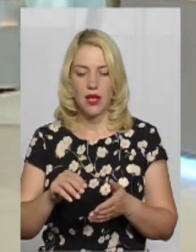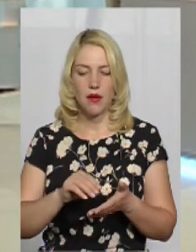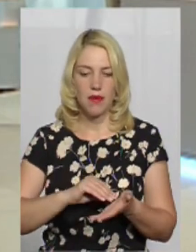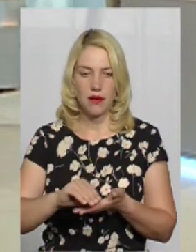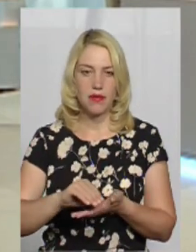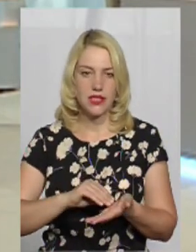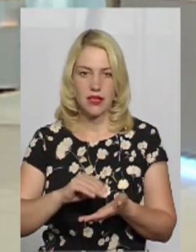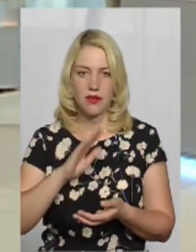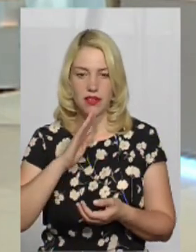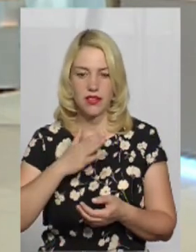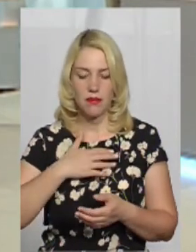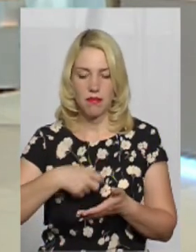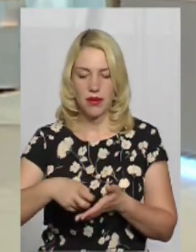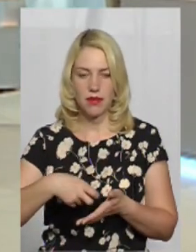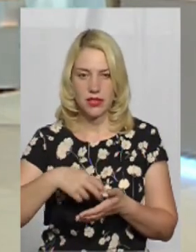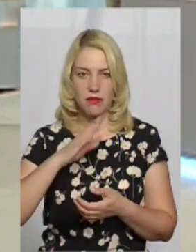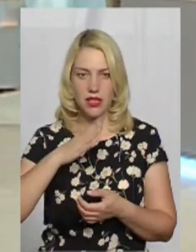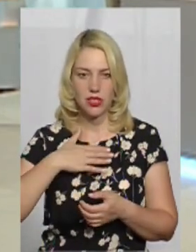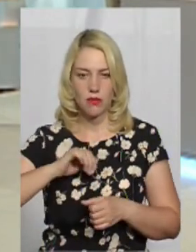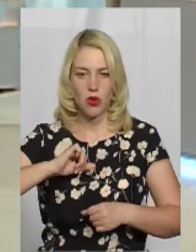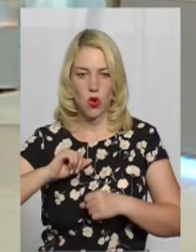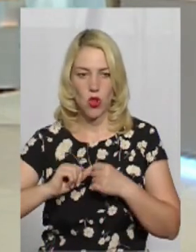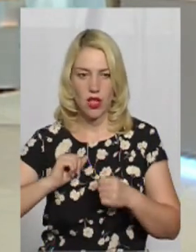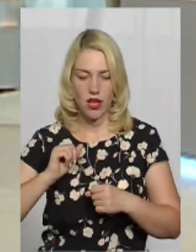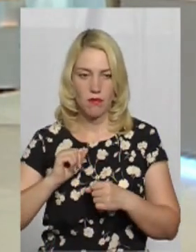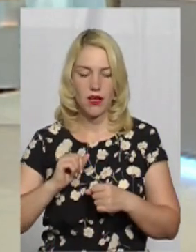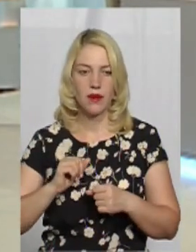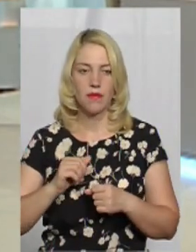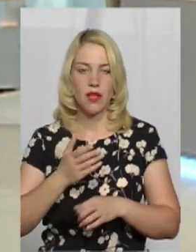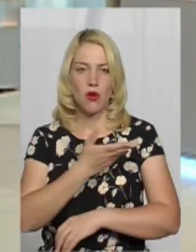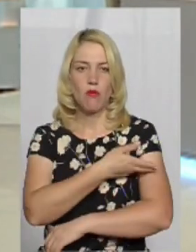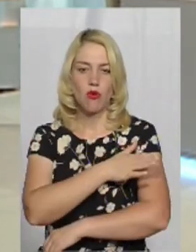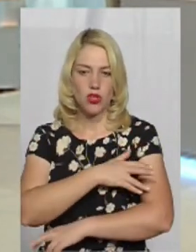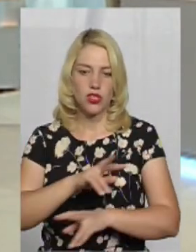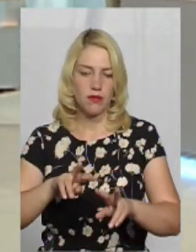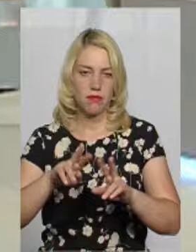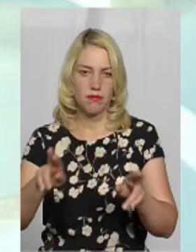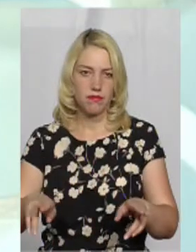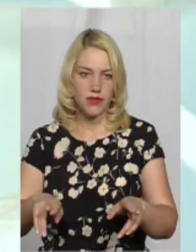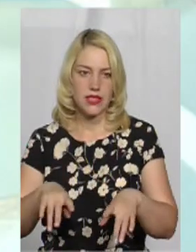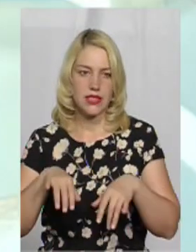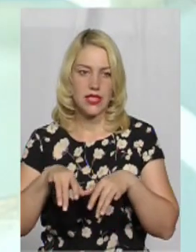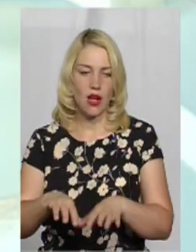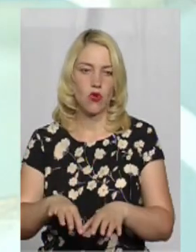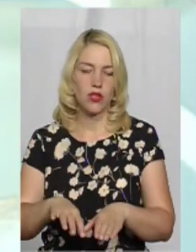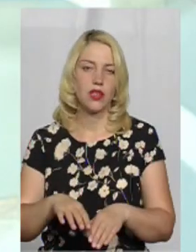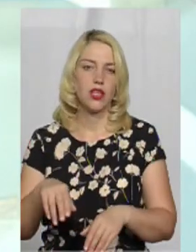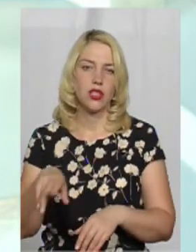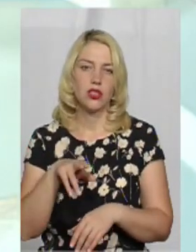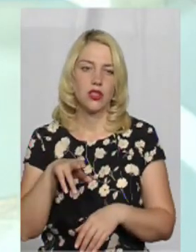колегами минулого року, фактично, в Польщі здійснюються такі ж заходи